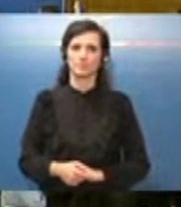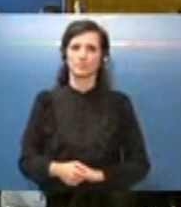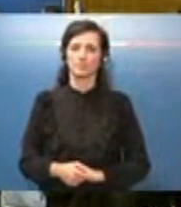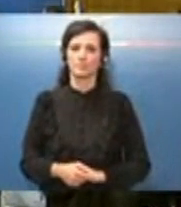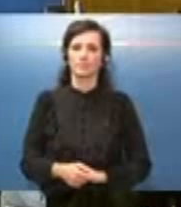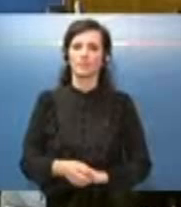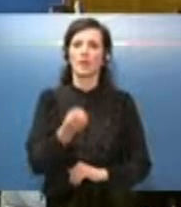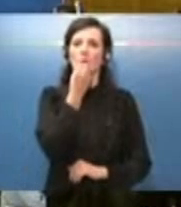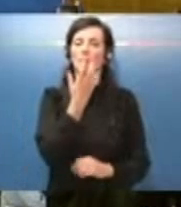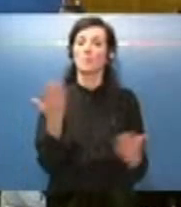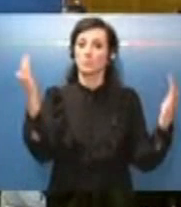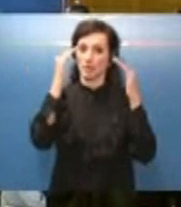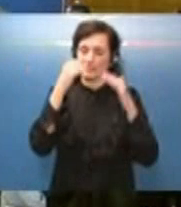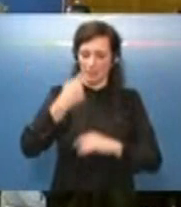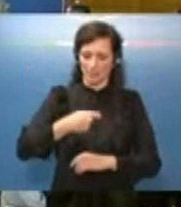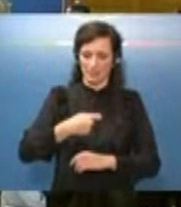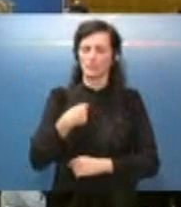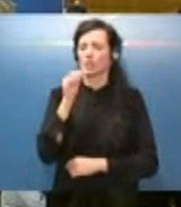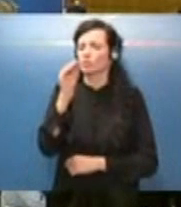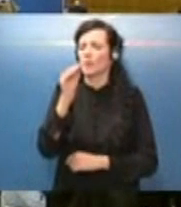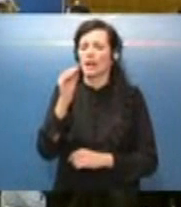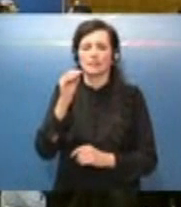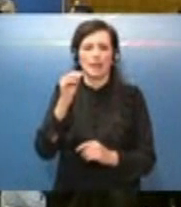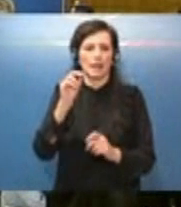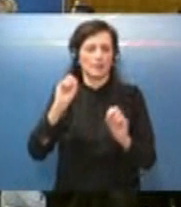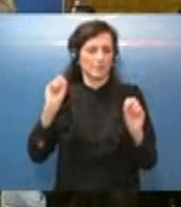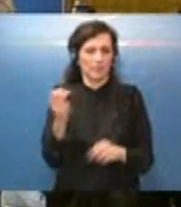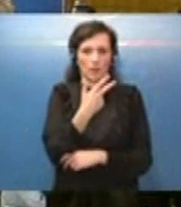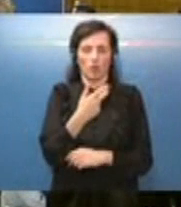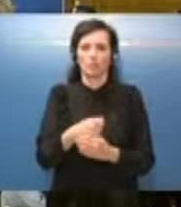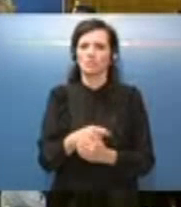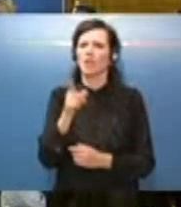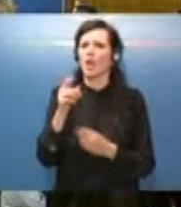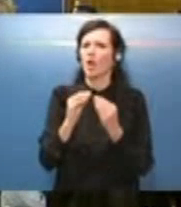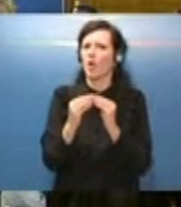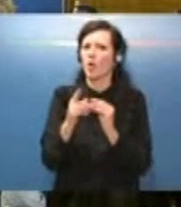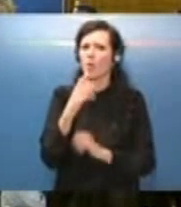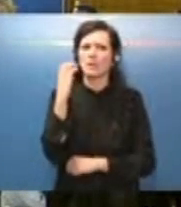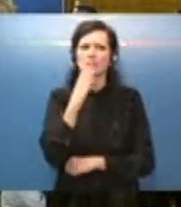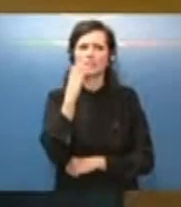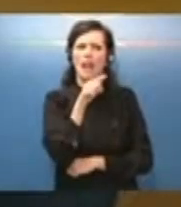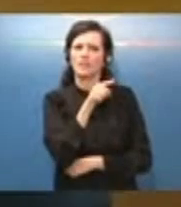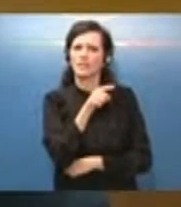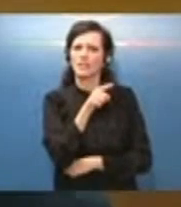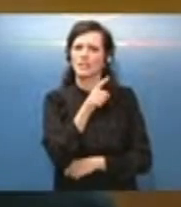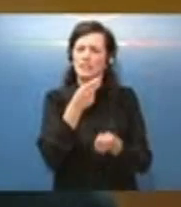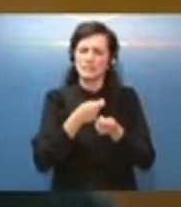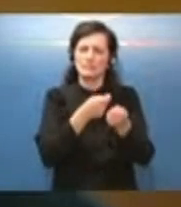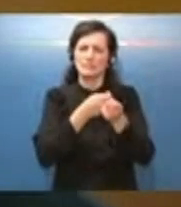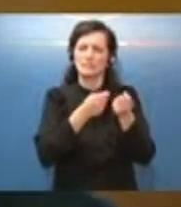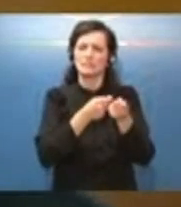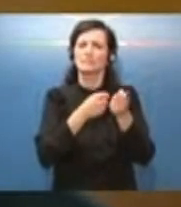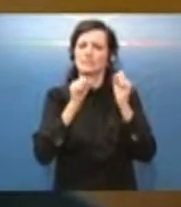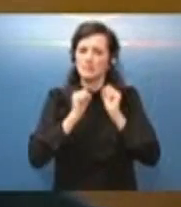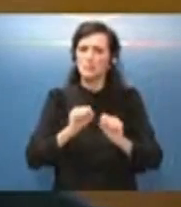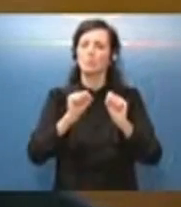buonasera una domanda rapidissima ma come ha fatto a convincere Salvini del fatto che si poteva adottare il